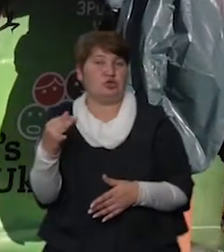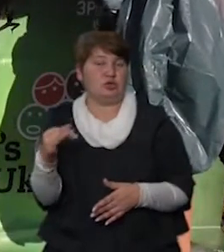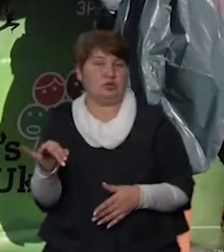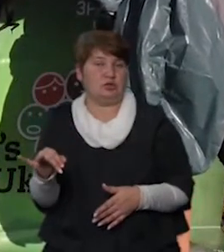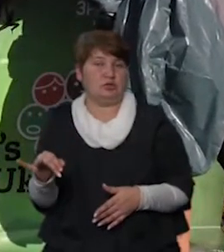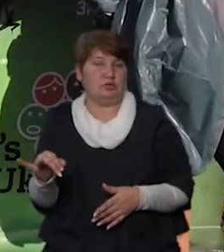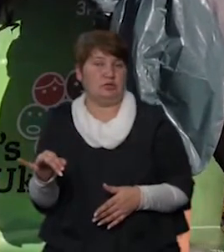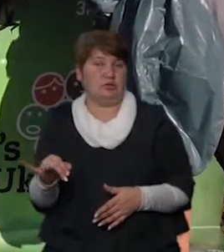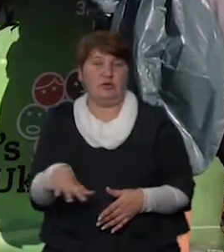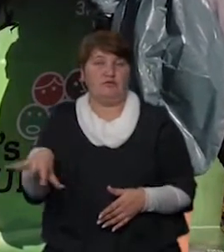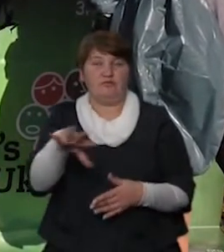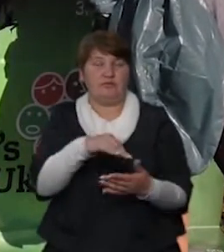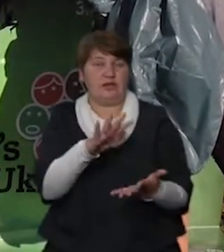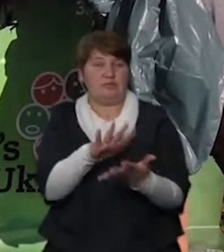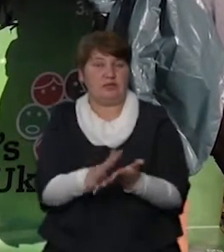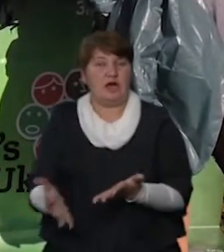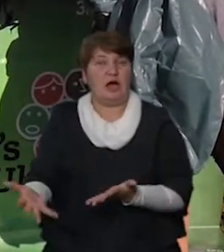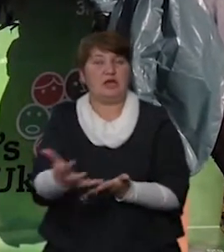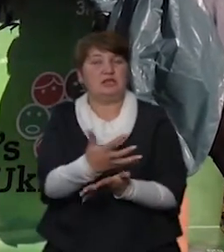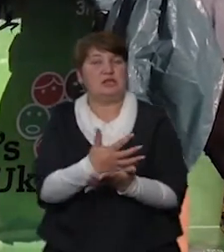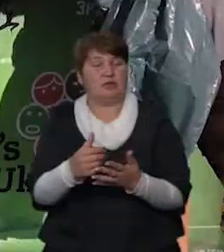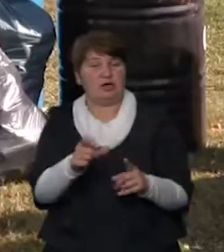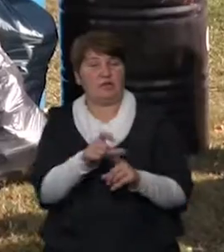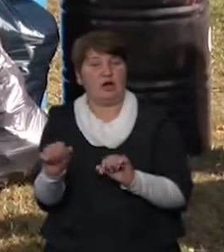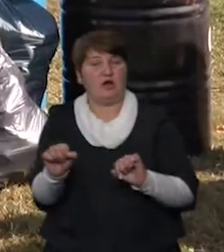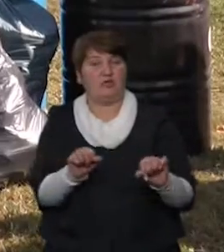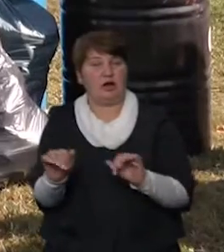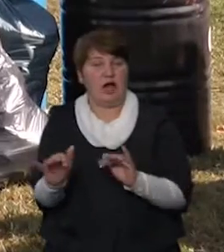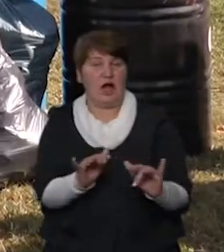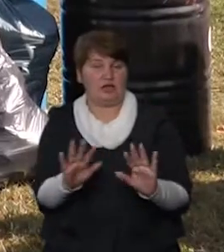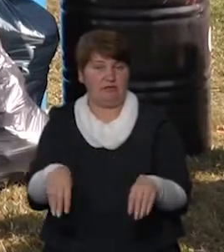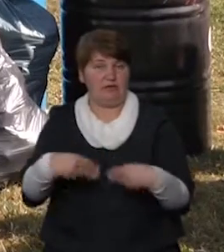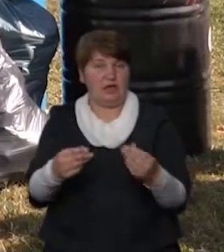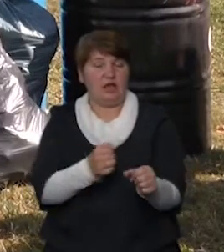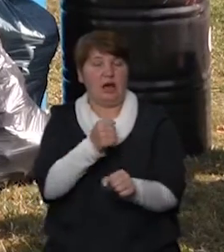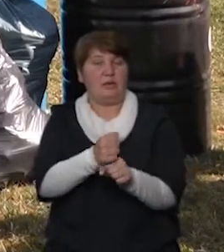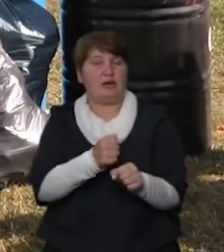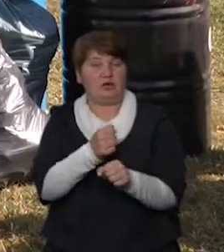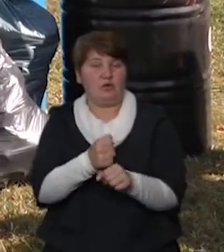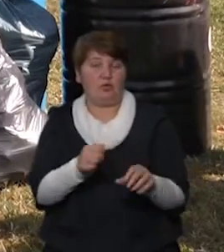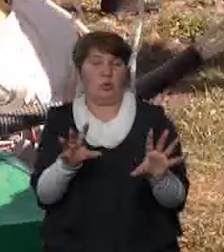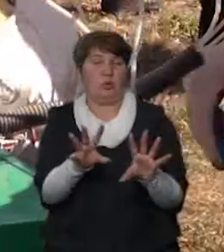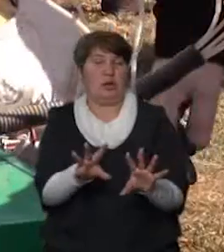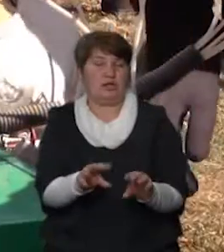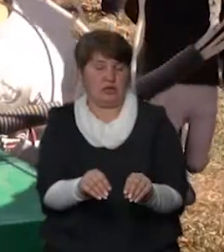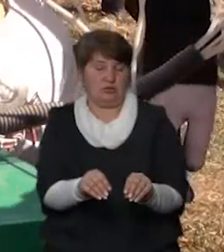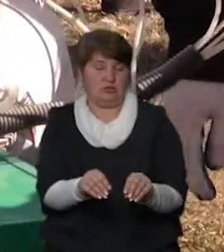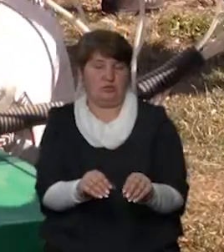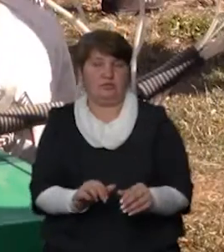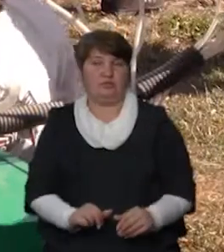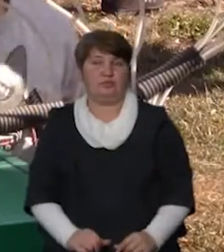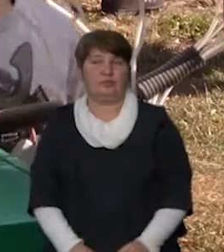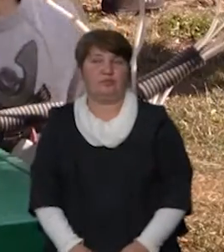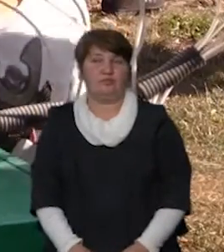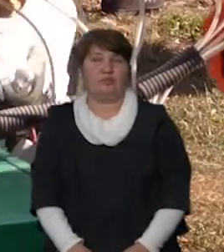Усе зібране сміття, за словами координаторки акції, віддали на переробку та утилізацію. Олександра Берчак, Роман